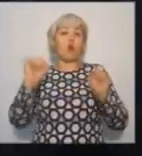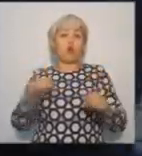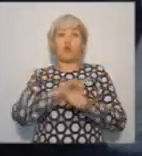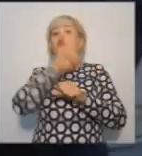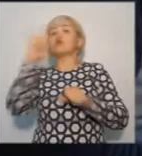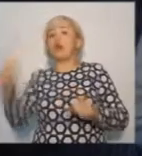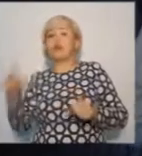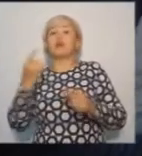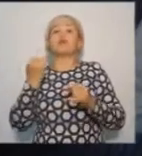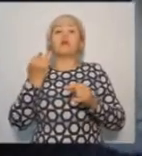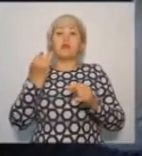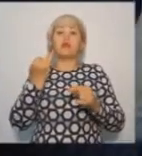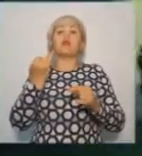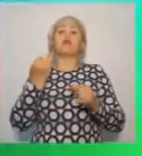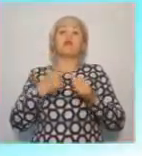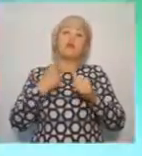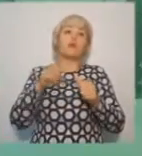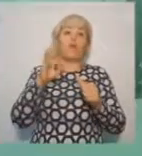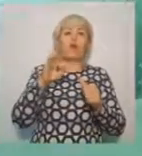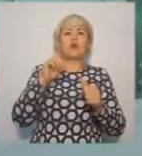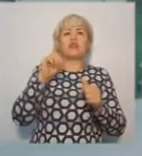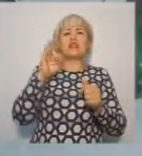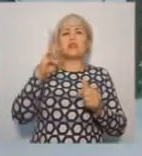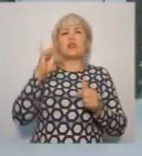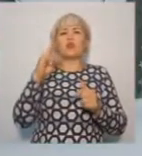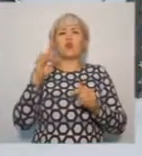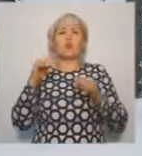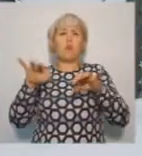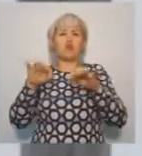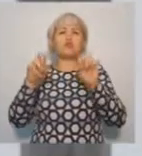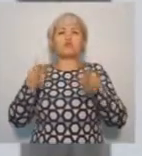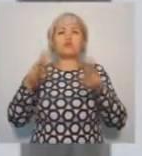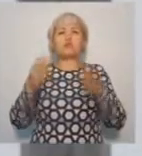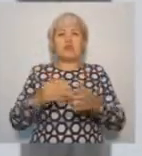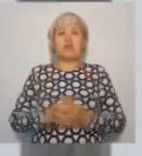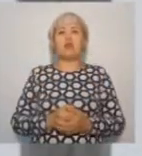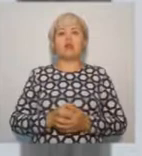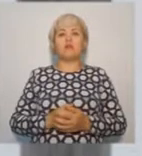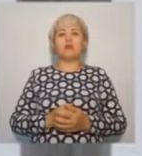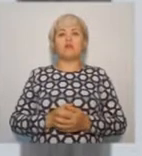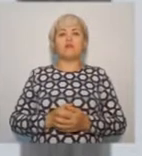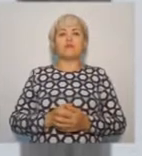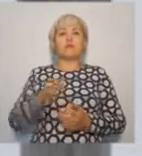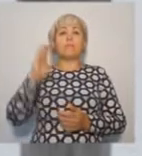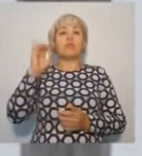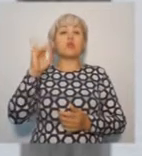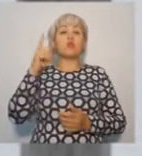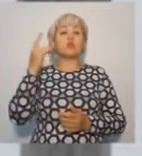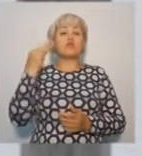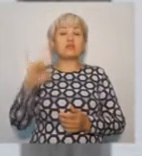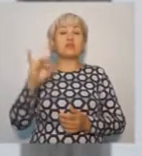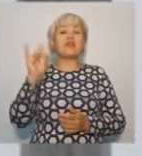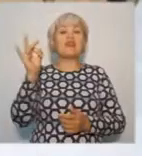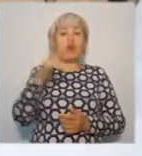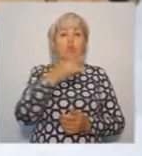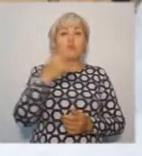прерывается. Но не для медицины. Березовский район. Деревня Ломбовош. Отдаленная территория нашего округа.